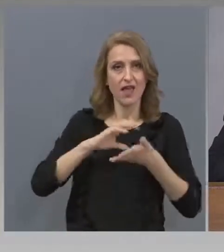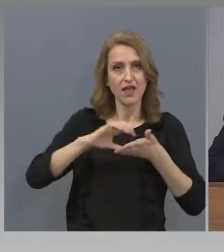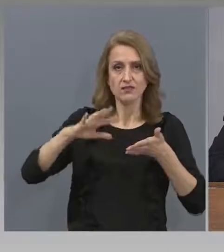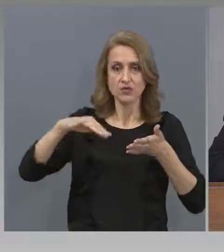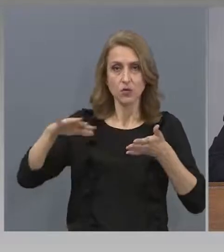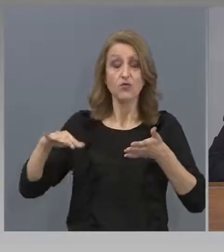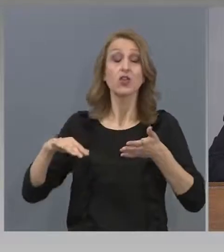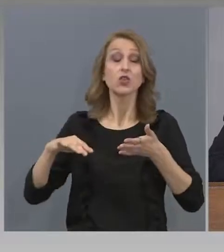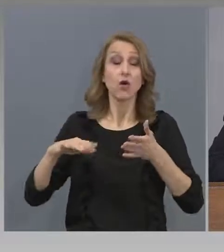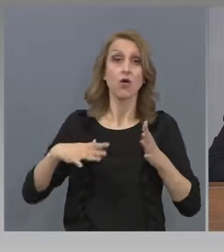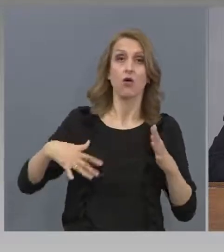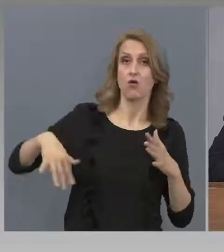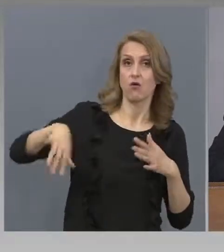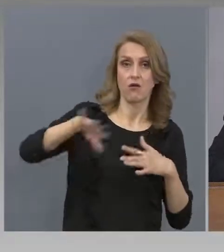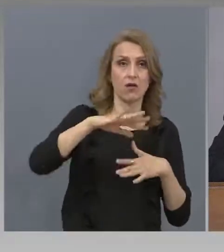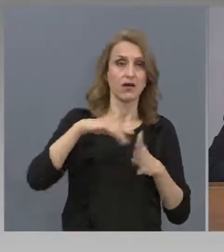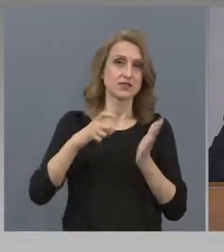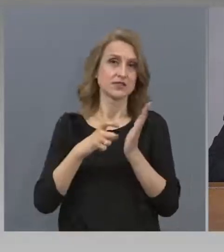в зала.